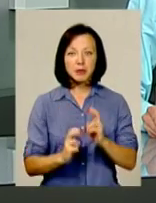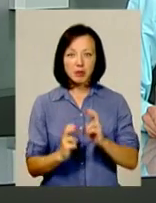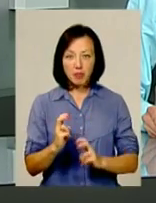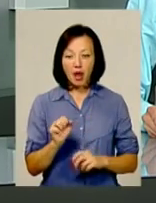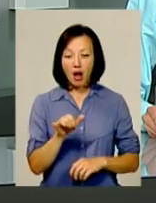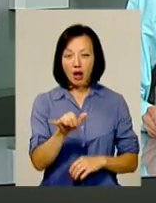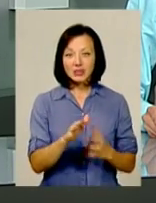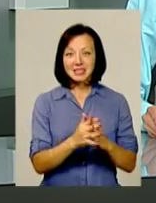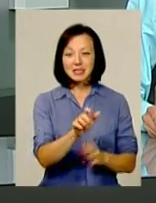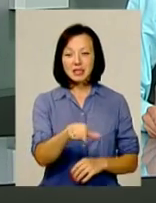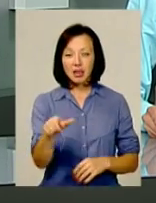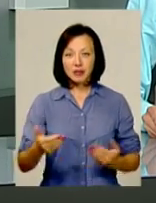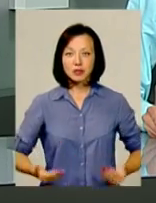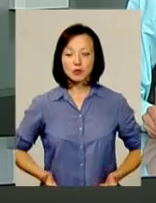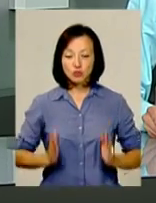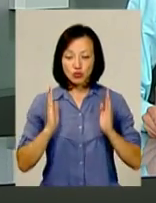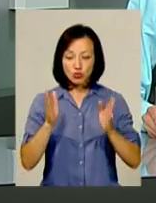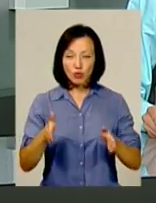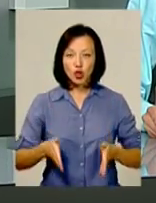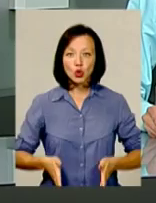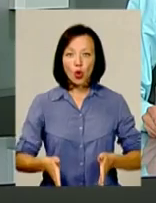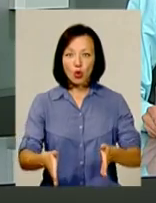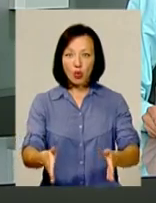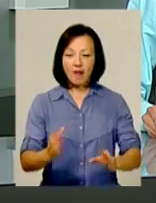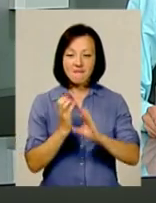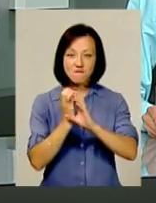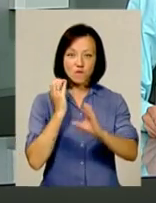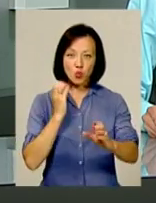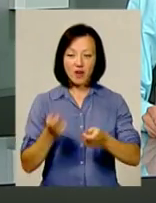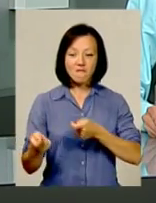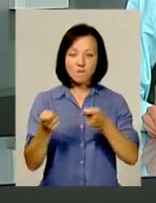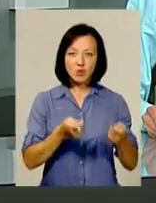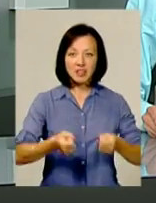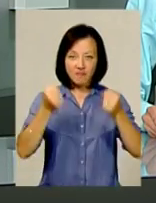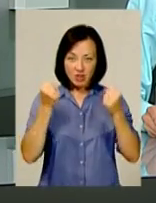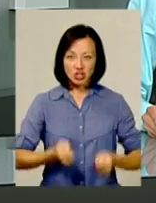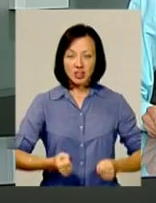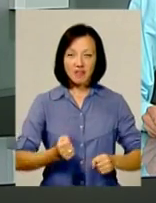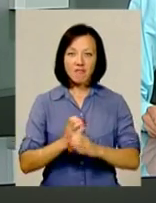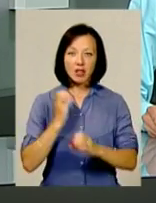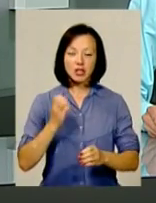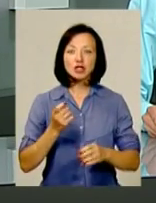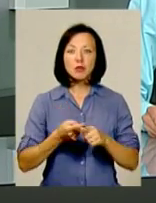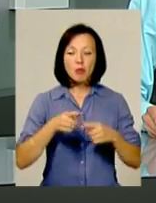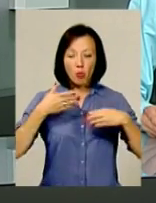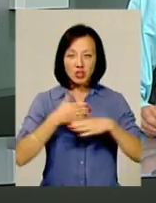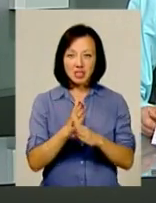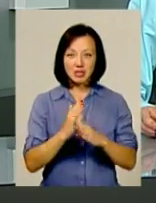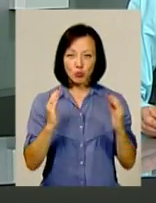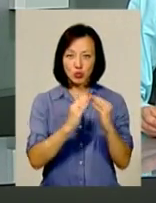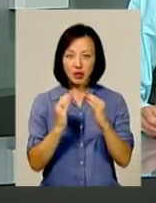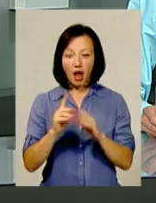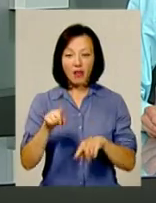от селян, котрі мешкають уздовж асфальтованої дороги, якою фури возять важкі вантажі, потріскали стіни будинків, а деякі оселі